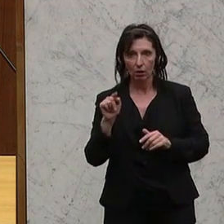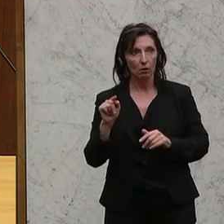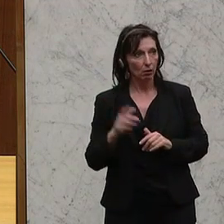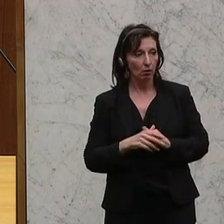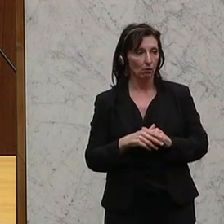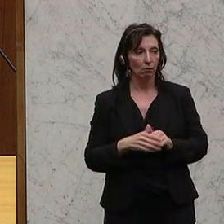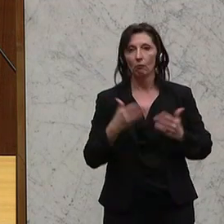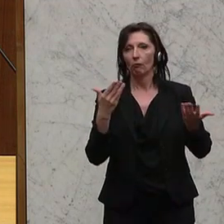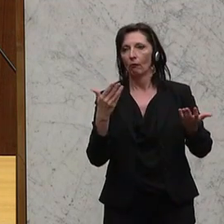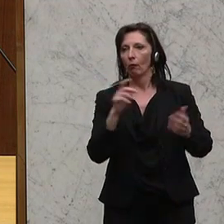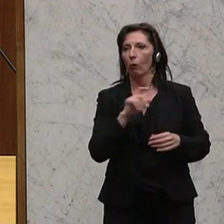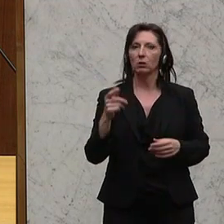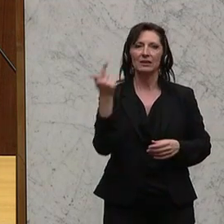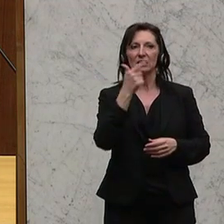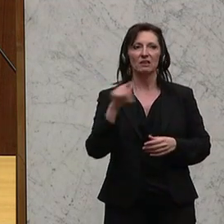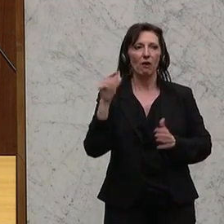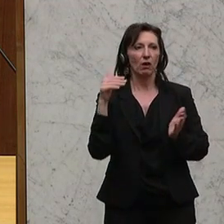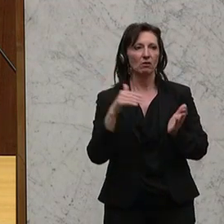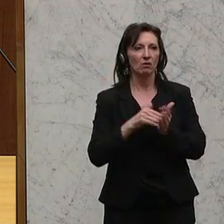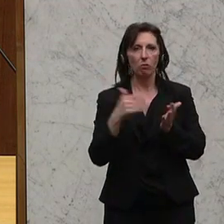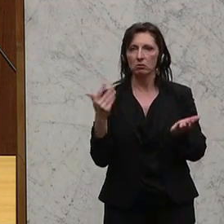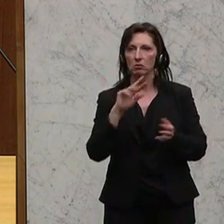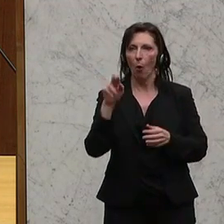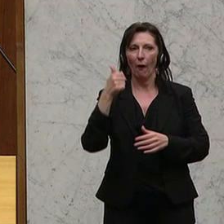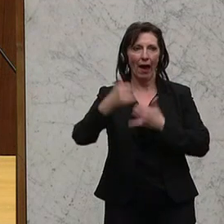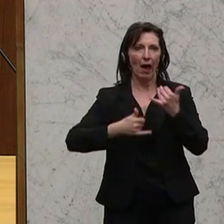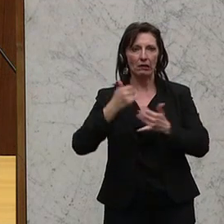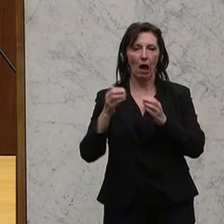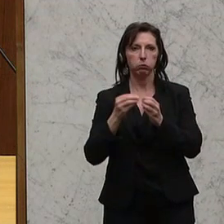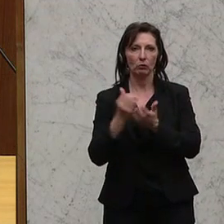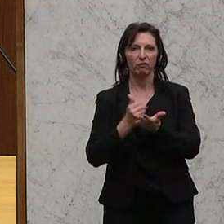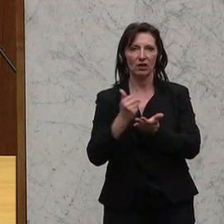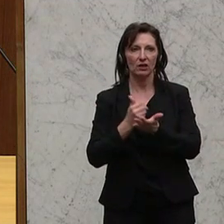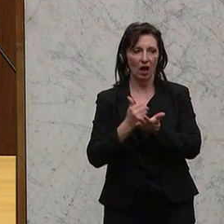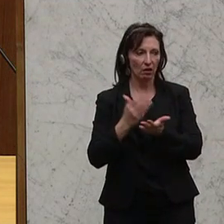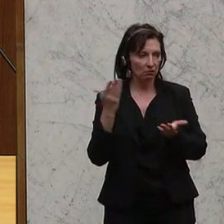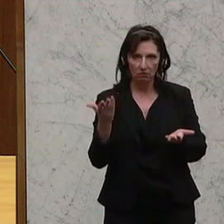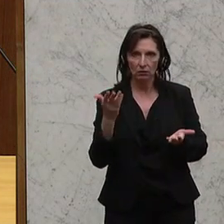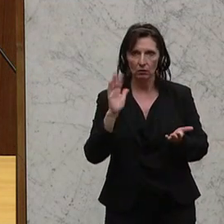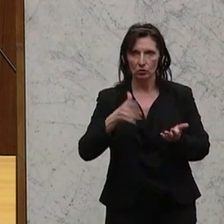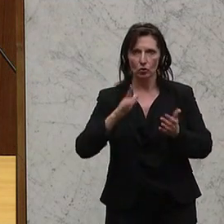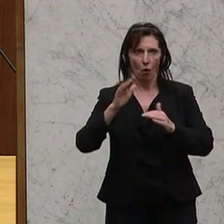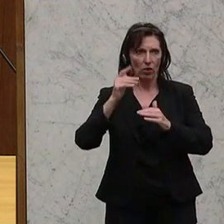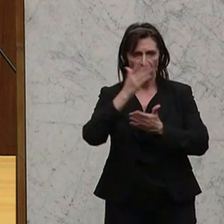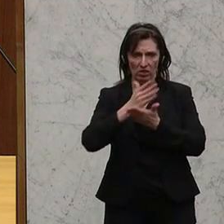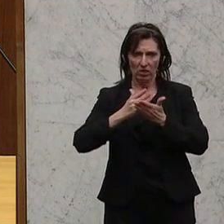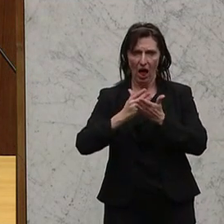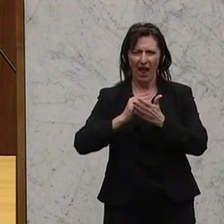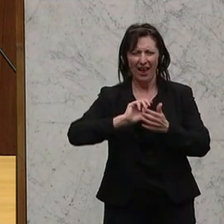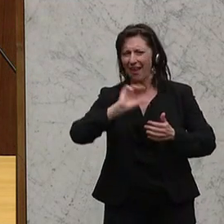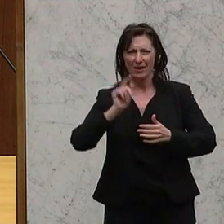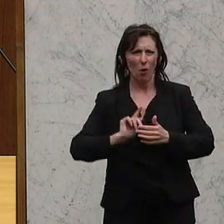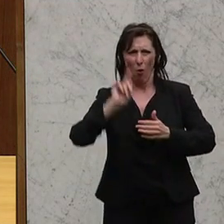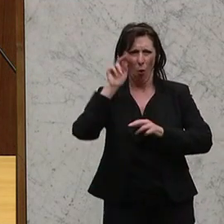Stelle, wenn man 100, 200.000 Jahre das Bruttoverdient hat oder was, man mit größeren Teilen schon längst im höchsten Steuersatz ist, der